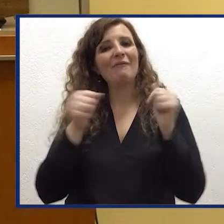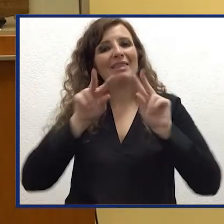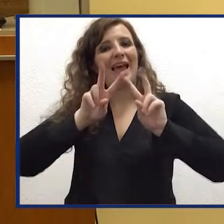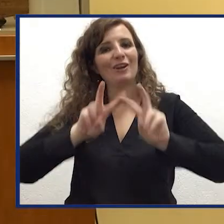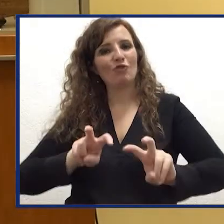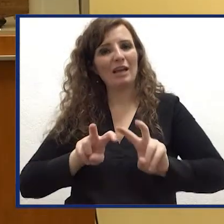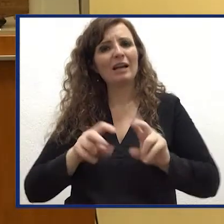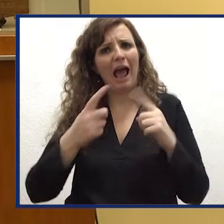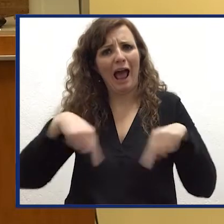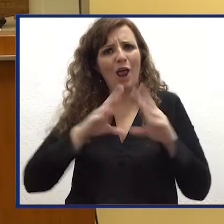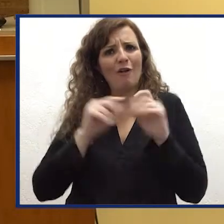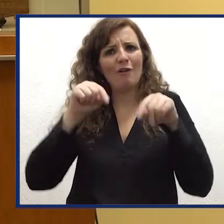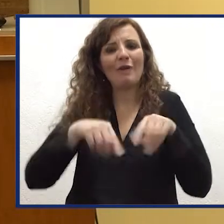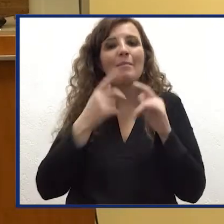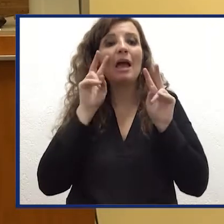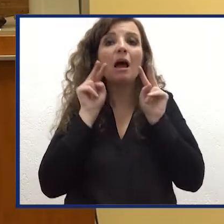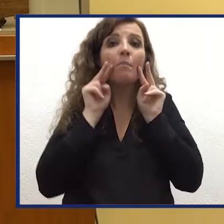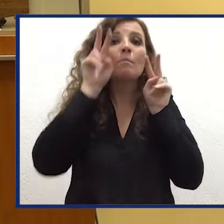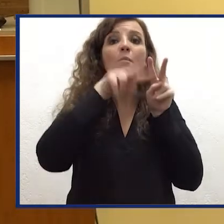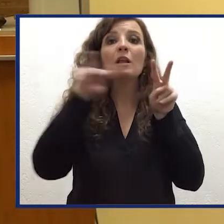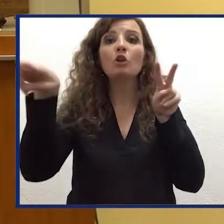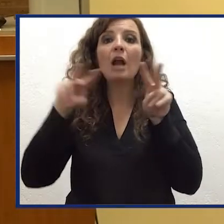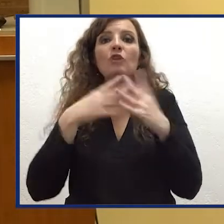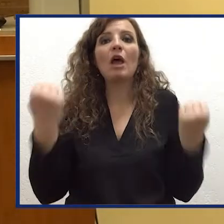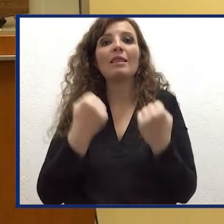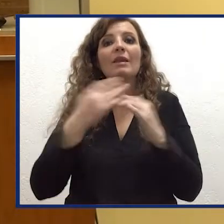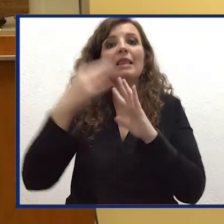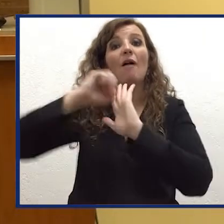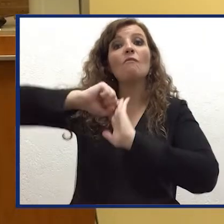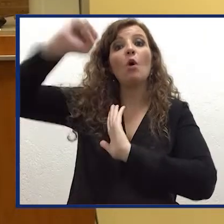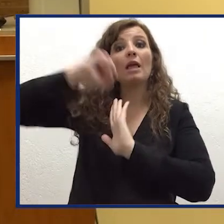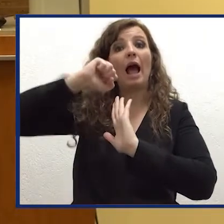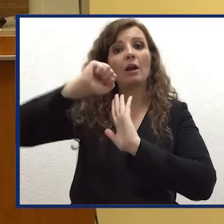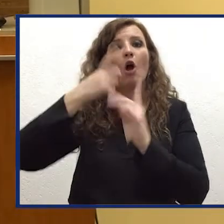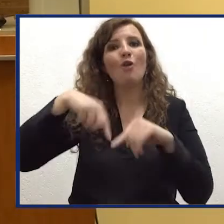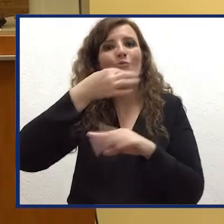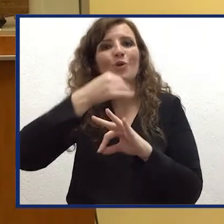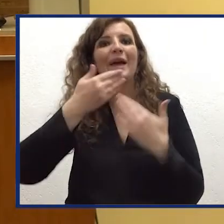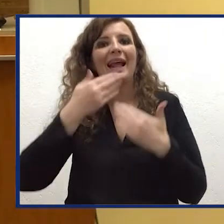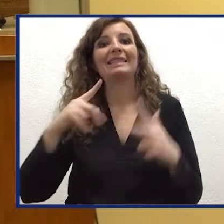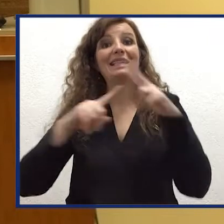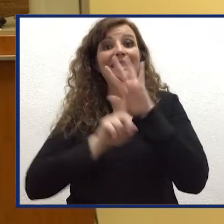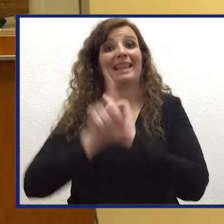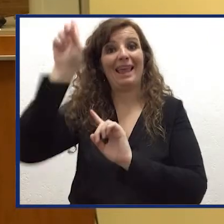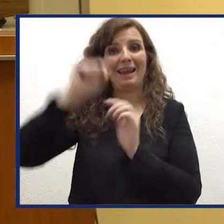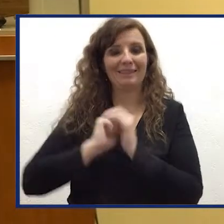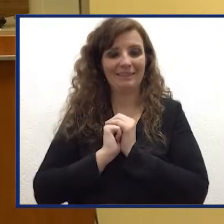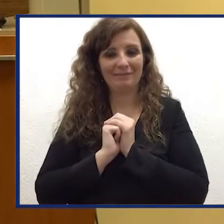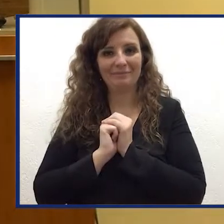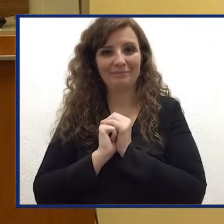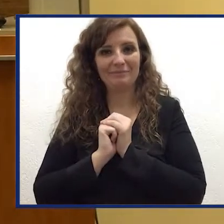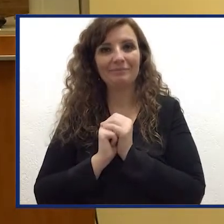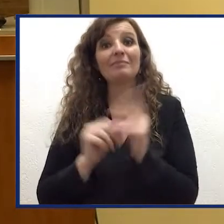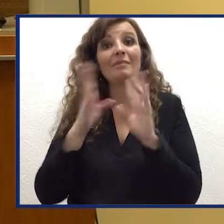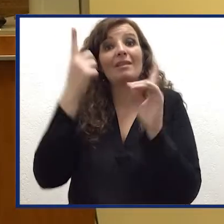attività di ricerca che svolgiamo nell'ambito del studio e del monitoraggio dell'attività vulcanica da satellite. In questa animazione